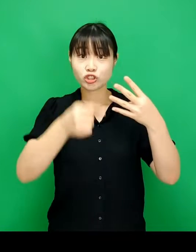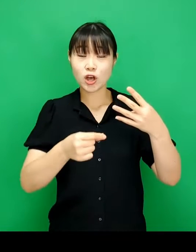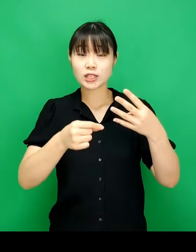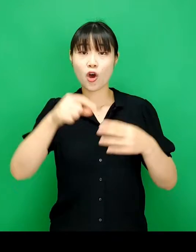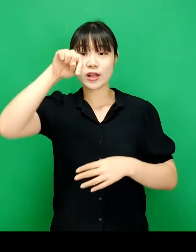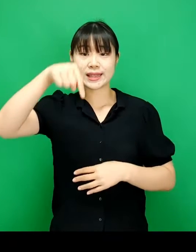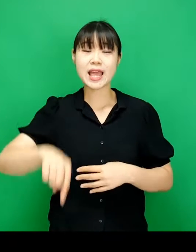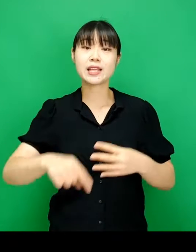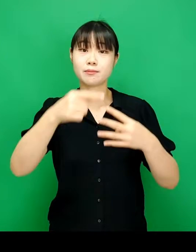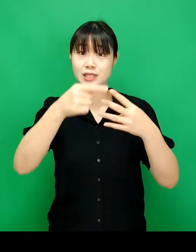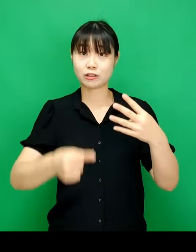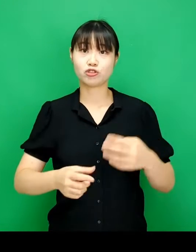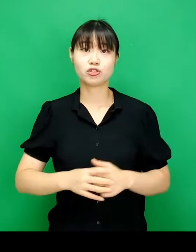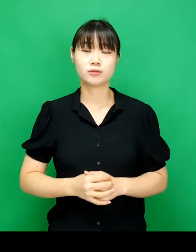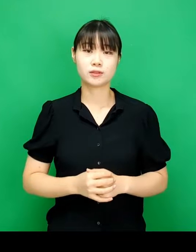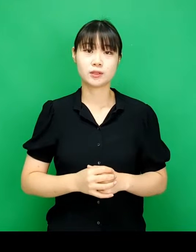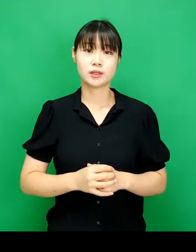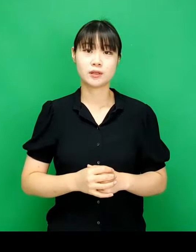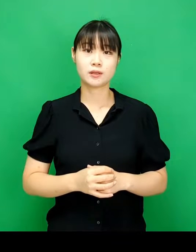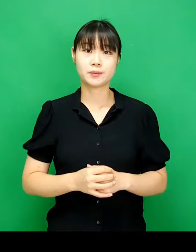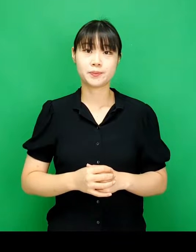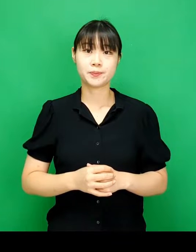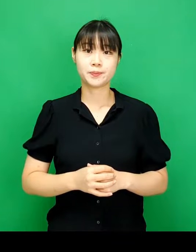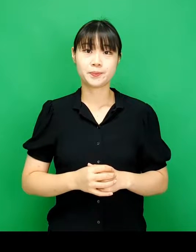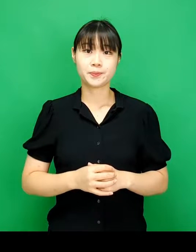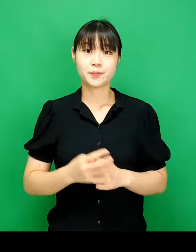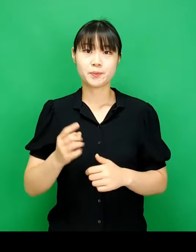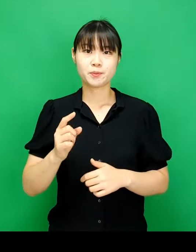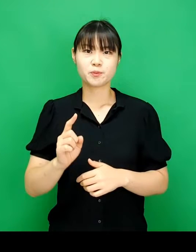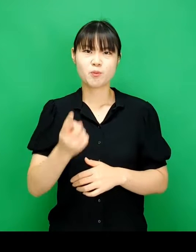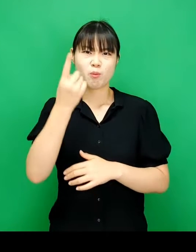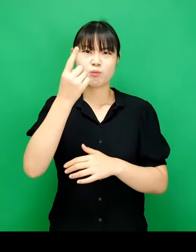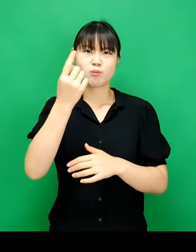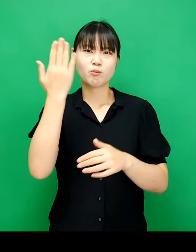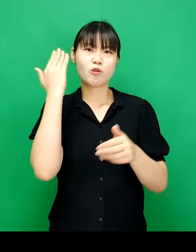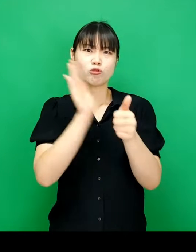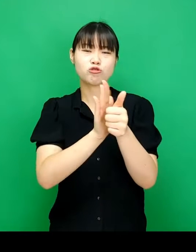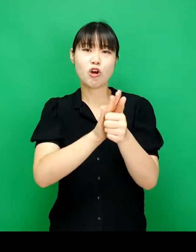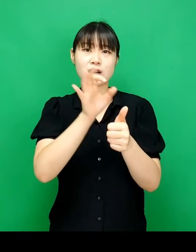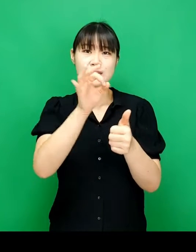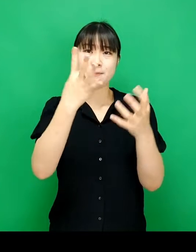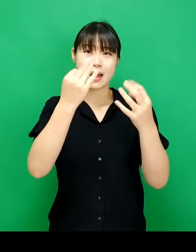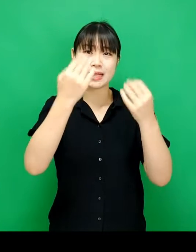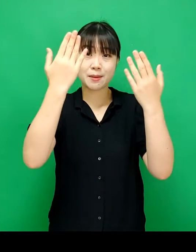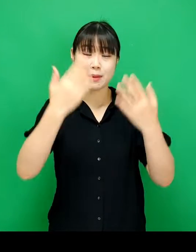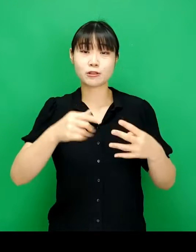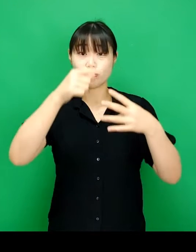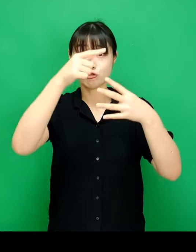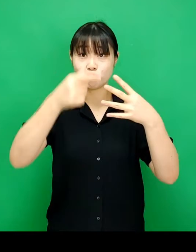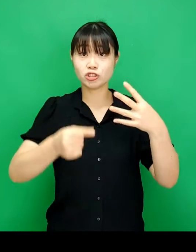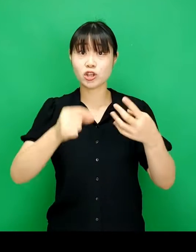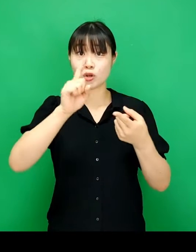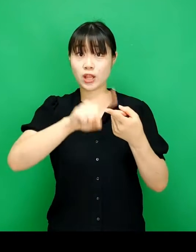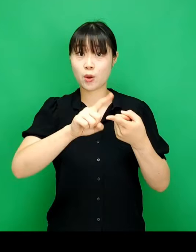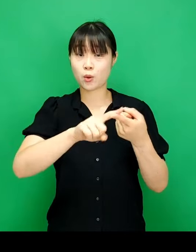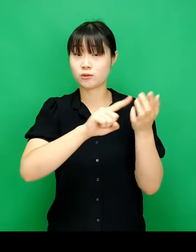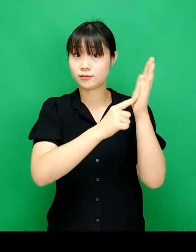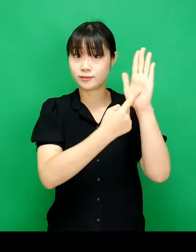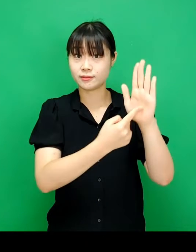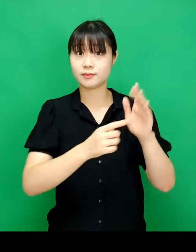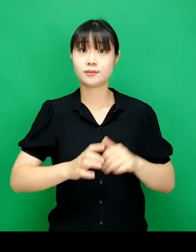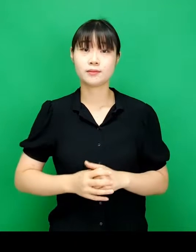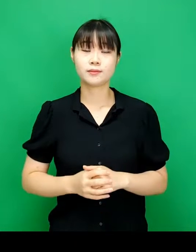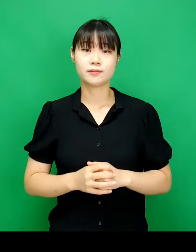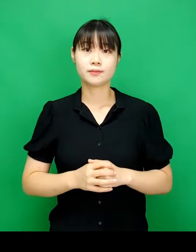순서에서 내림차순을 선택합니다 고액 후원금을 많이 받은 의원의 순서대로